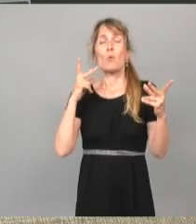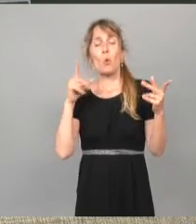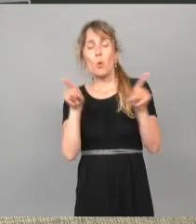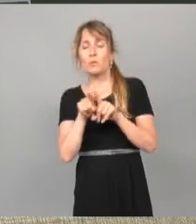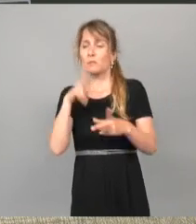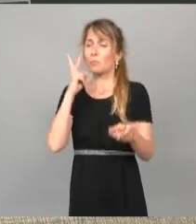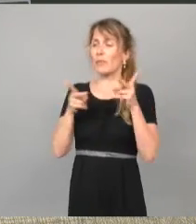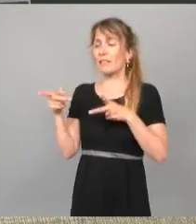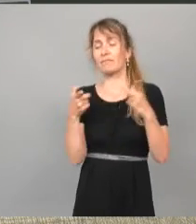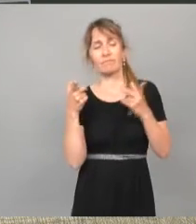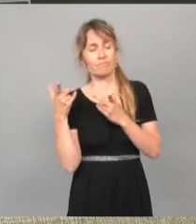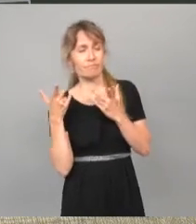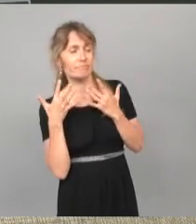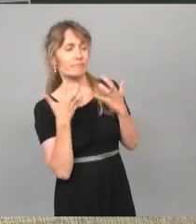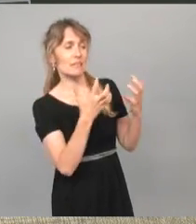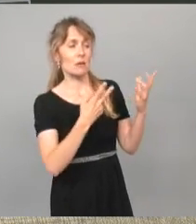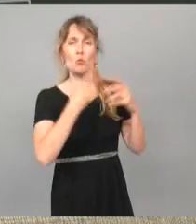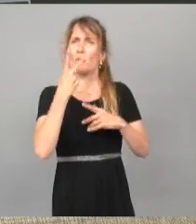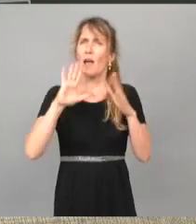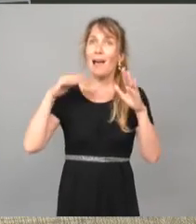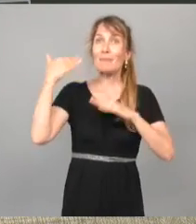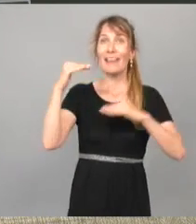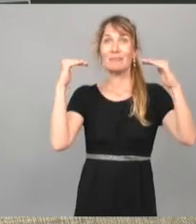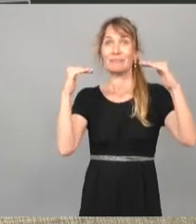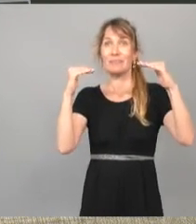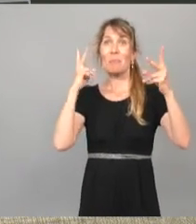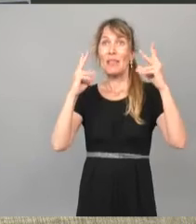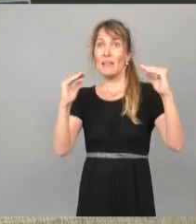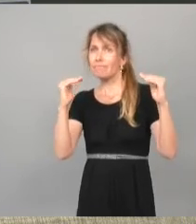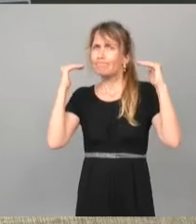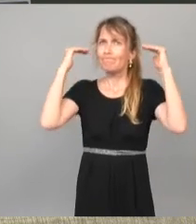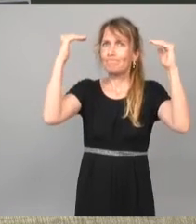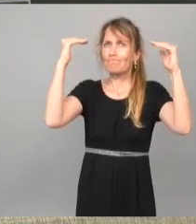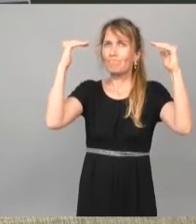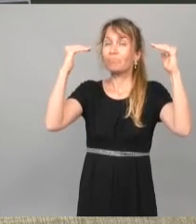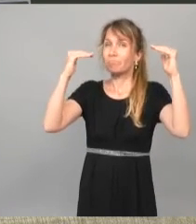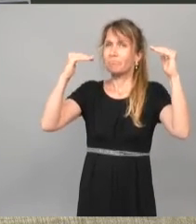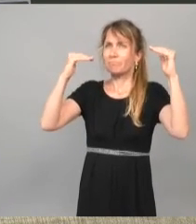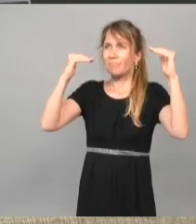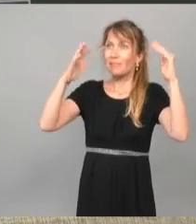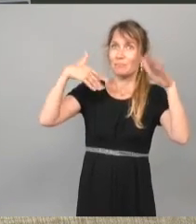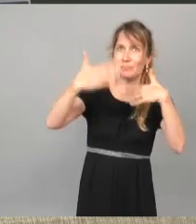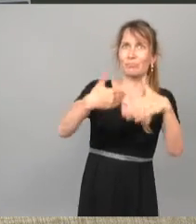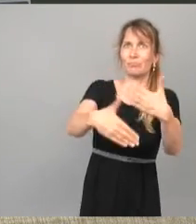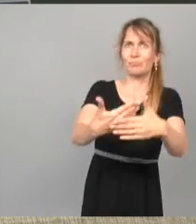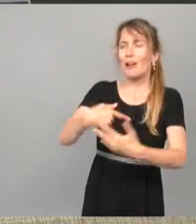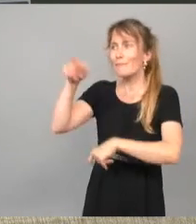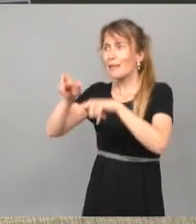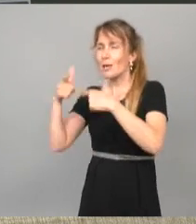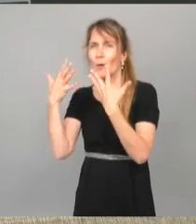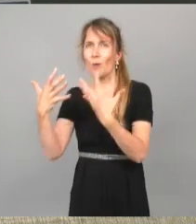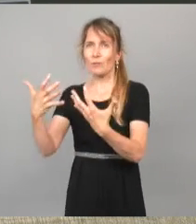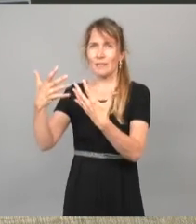réceptive pour enclencher, après, une transition dans la tête de celles et ceux qui souhaiteront,